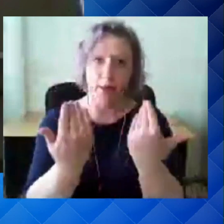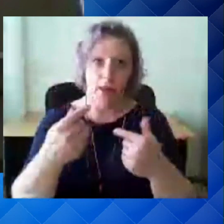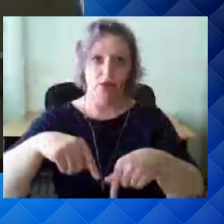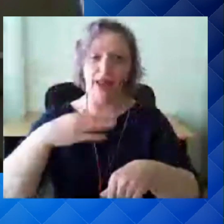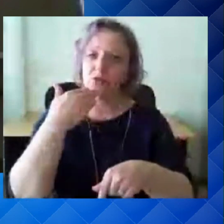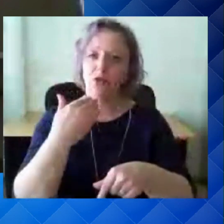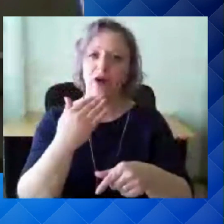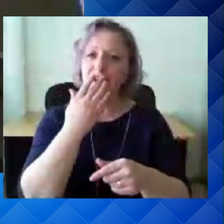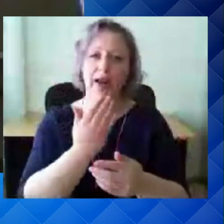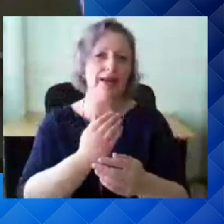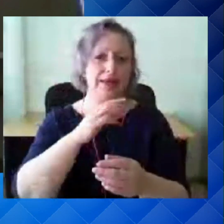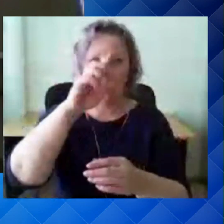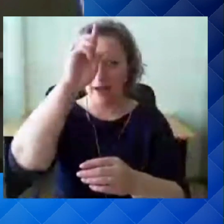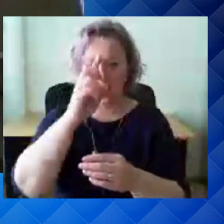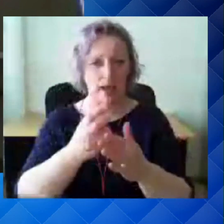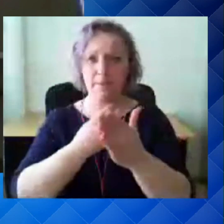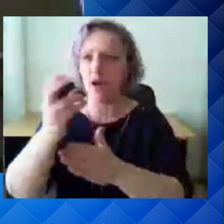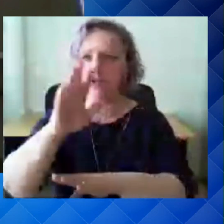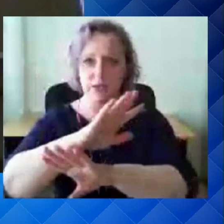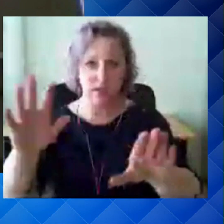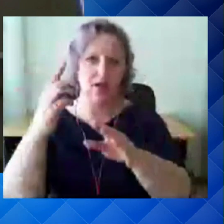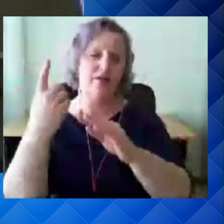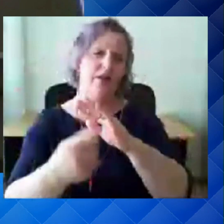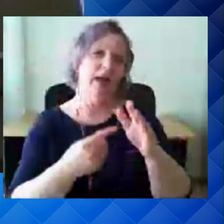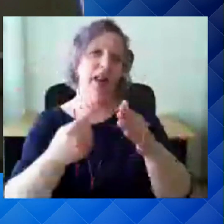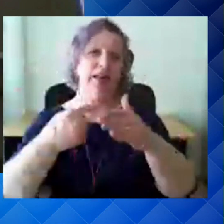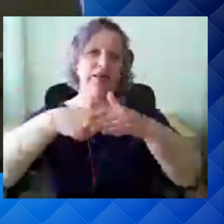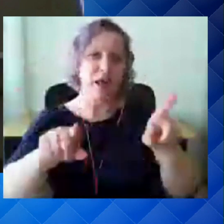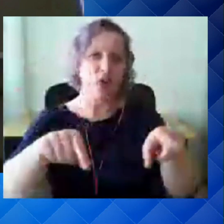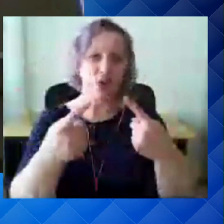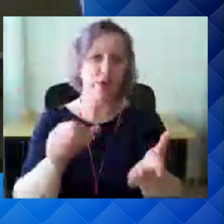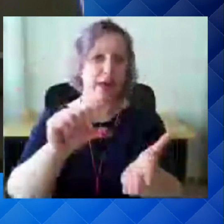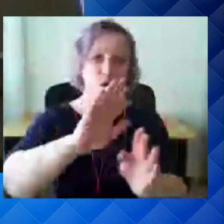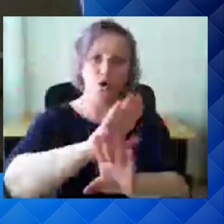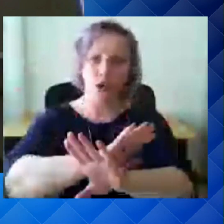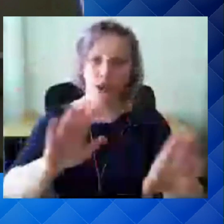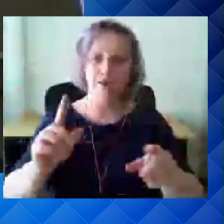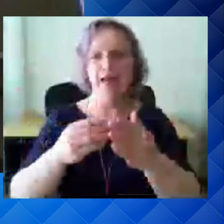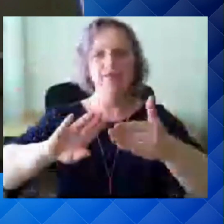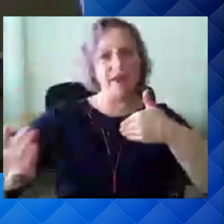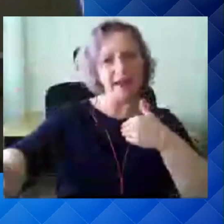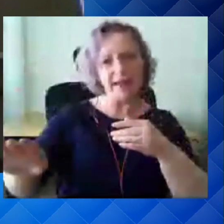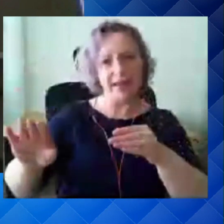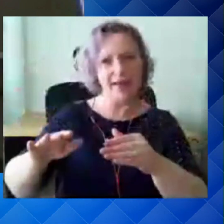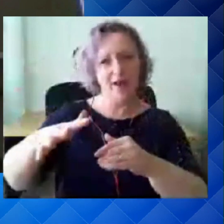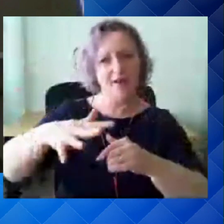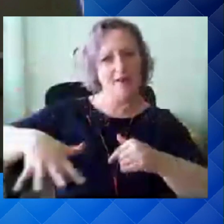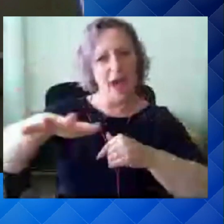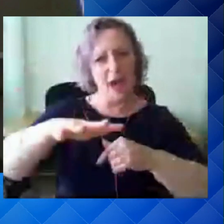välismaale ega osale ka rahvarohketel sise üritustel. Ma väldin ka välisüritusi, kui ma ei ole kindel,